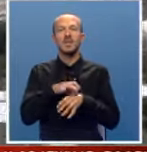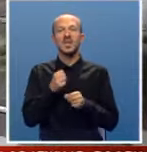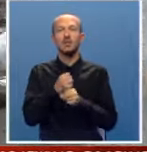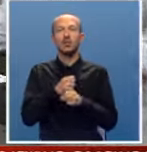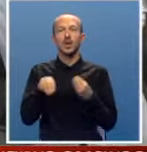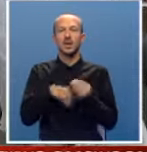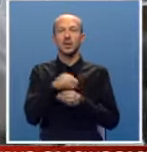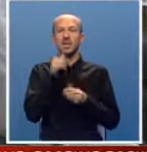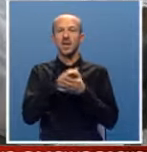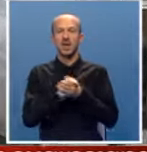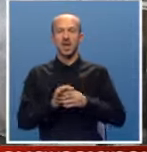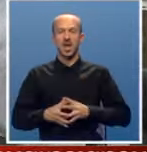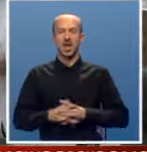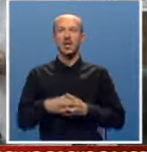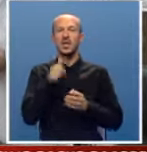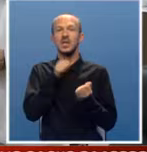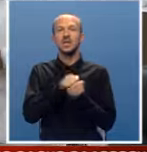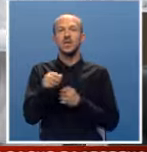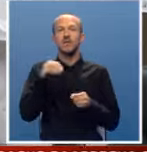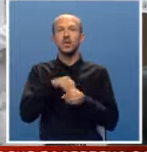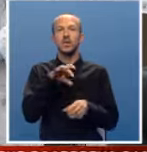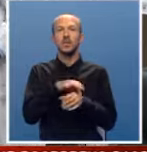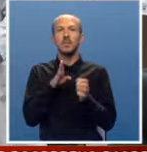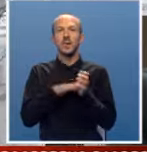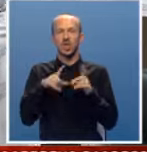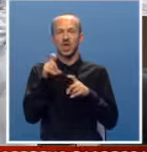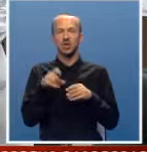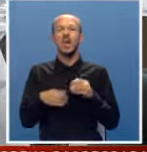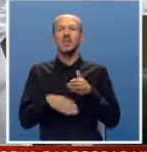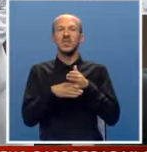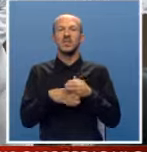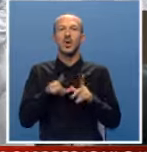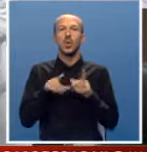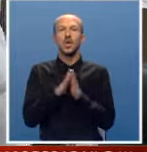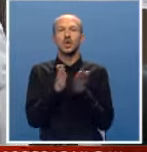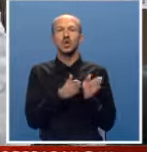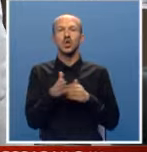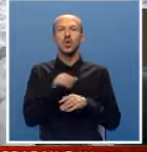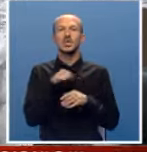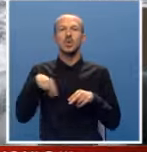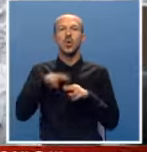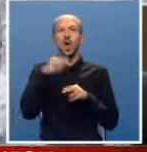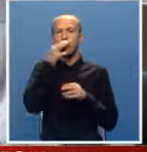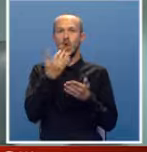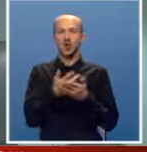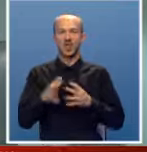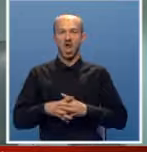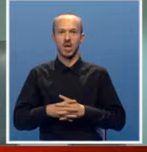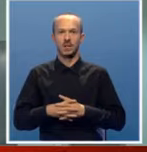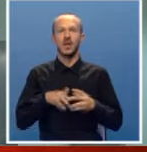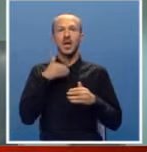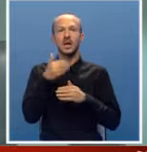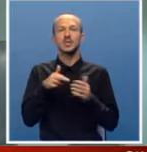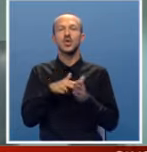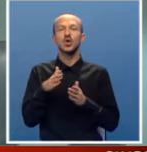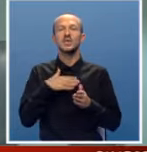podrška porodice i prijatelja, te stipendija fonda dr. Milan Jelić motivisala ga je da u indeksu niže samo najbolje ocjene. Kasnije